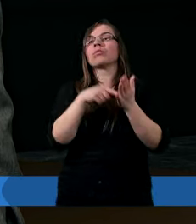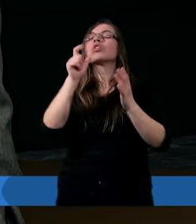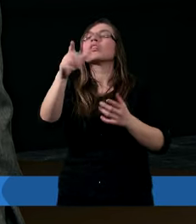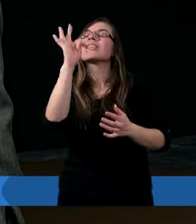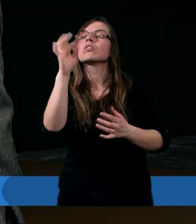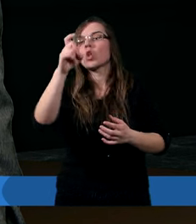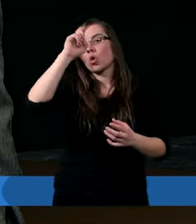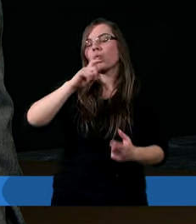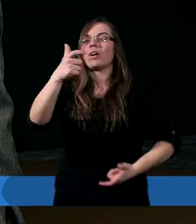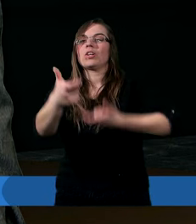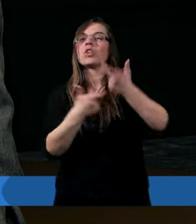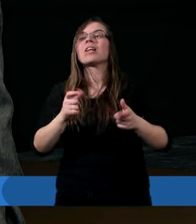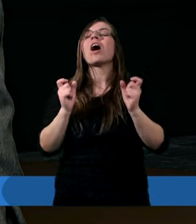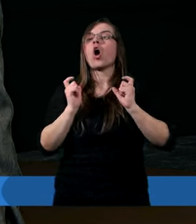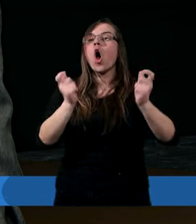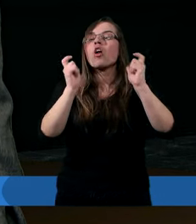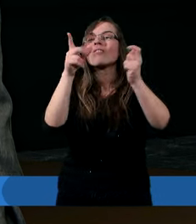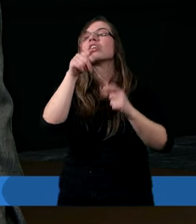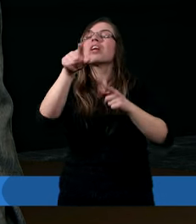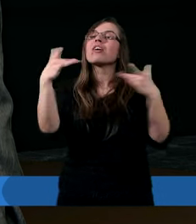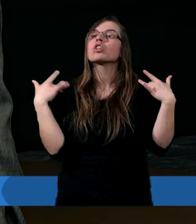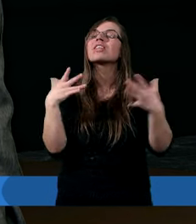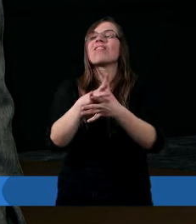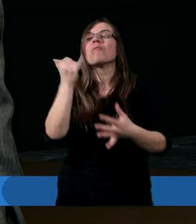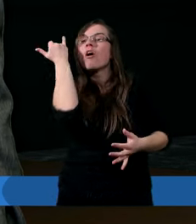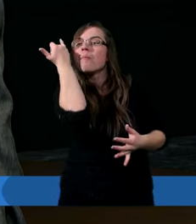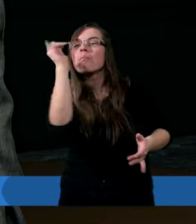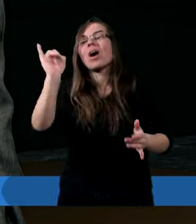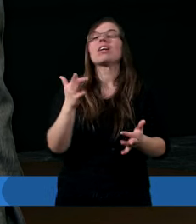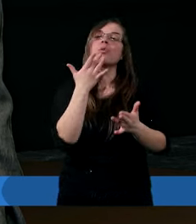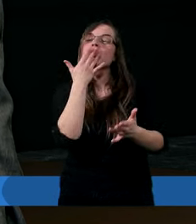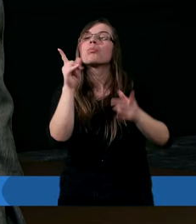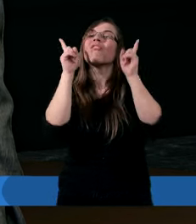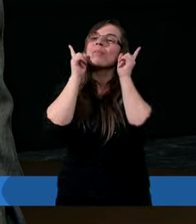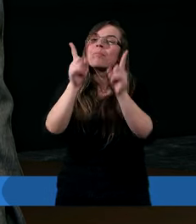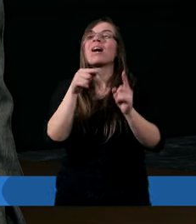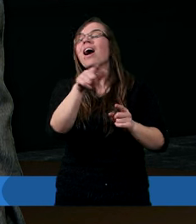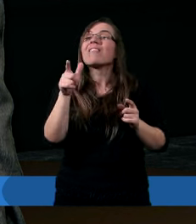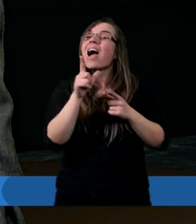jego zły czyn i konsekwencje, że jest w błędzie. I teraz mówi prawdę,